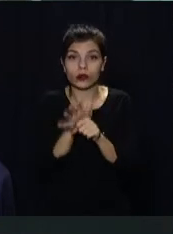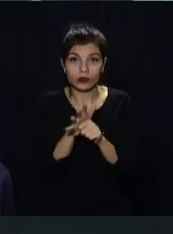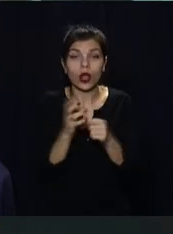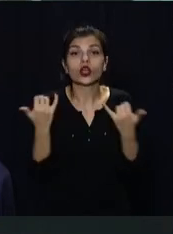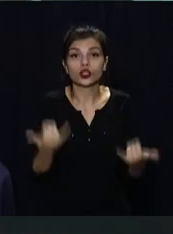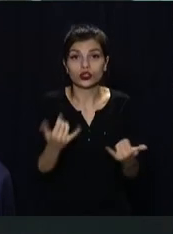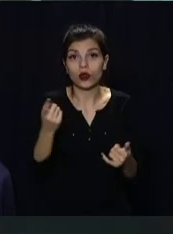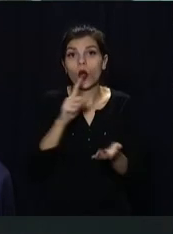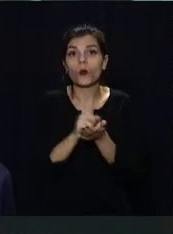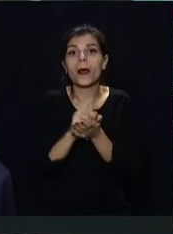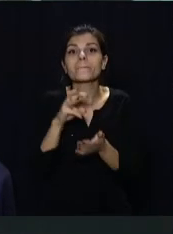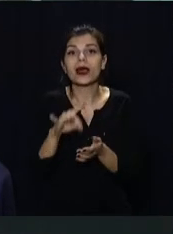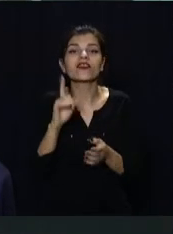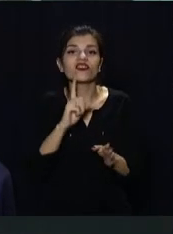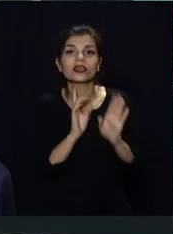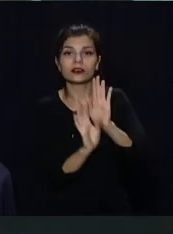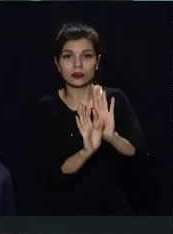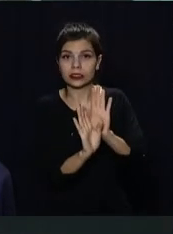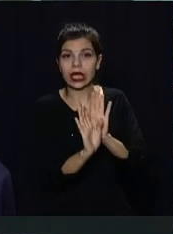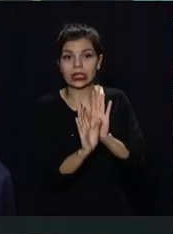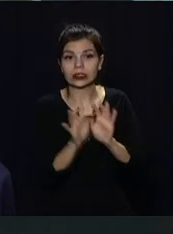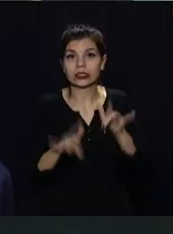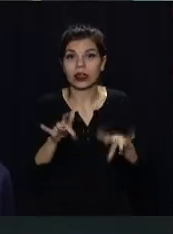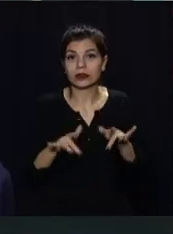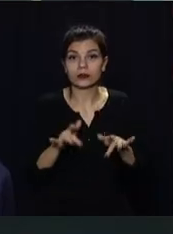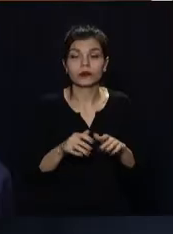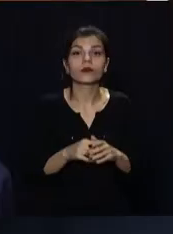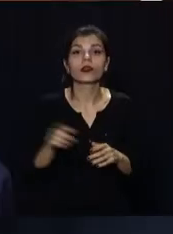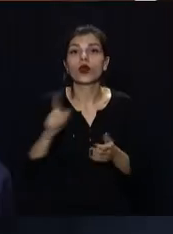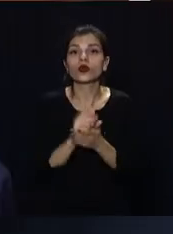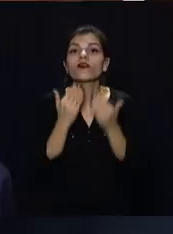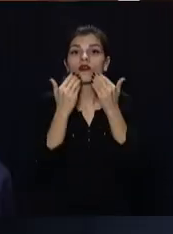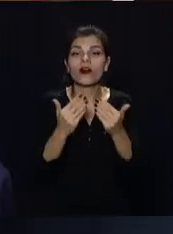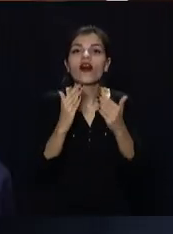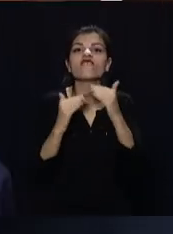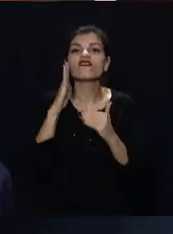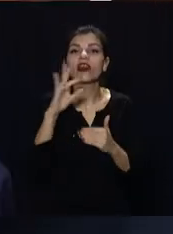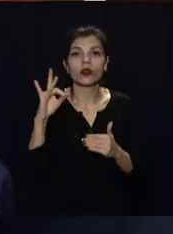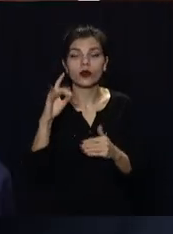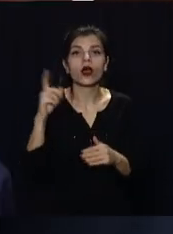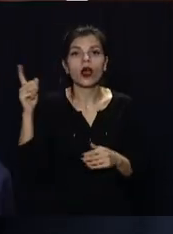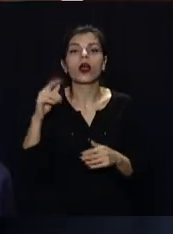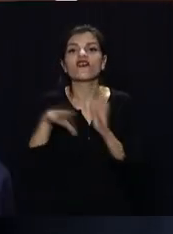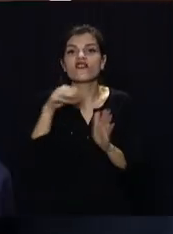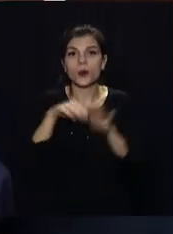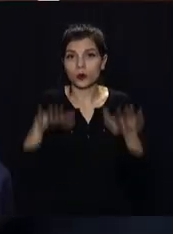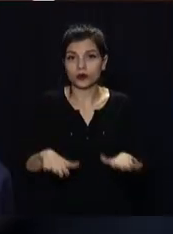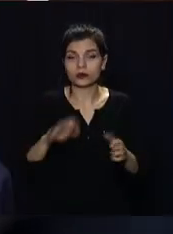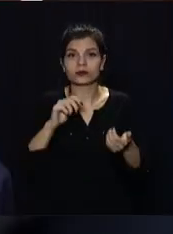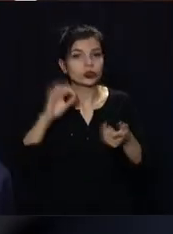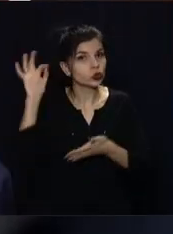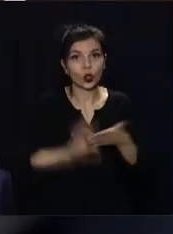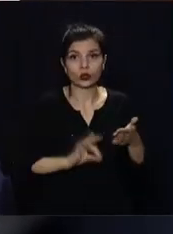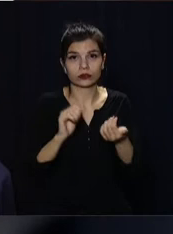ускладнень, які викликав коронавірус. Тепер обов'язки мера виконує секретар міськради. Він має звернутися до Верховної Ради, аби та призначила